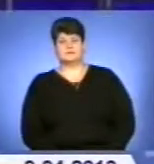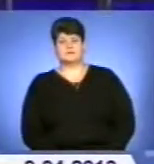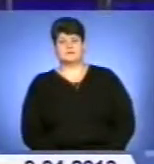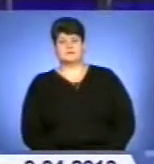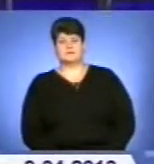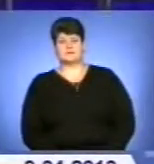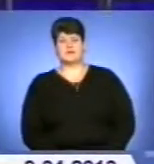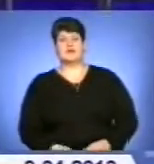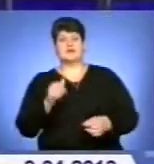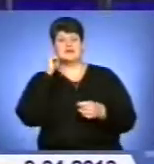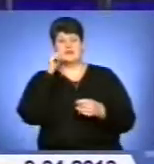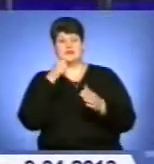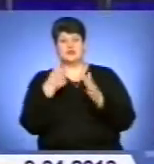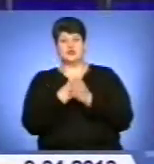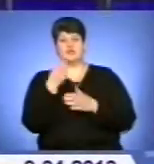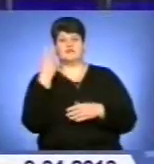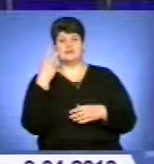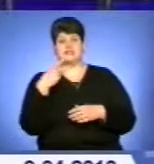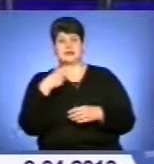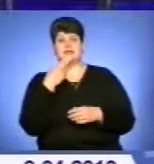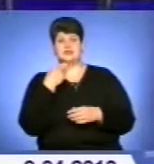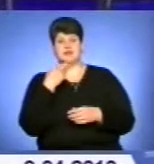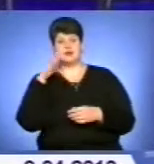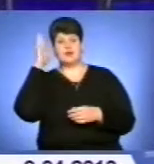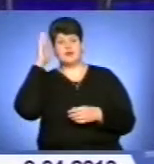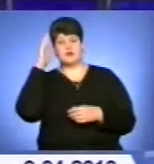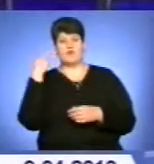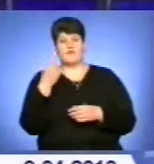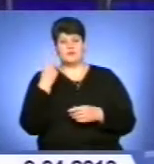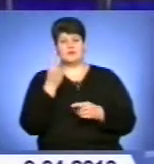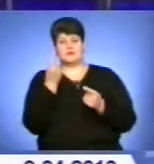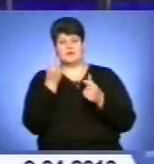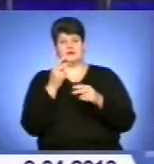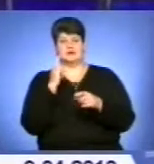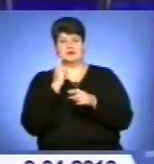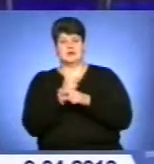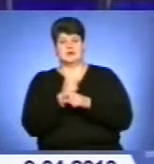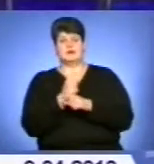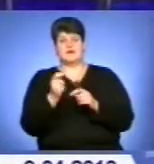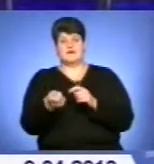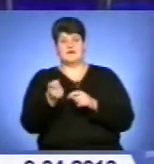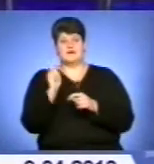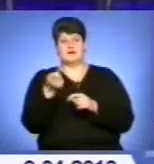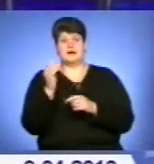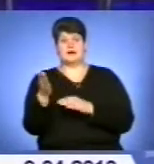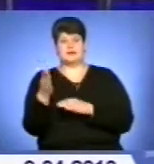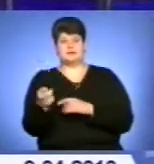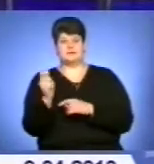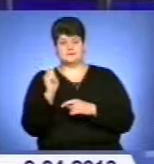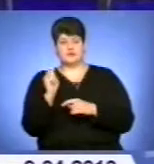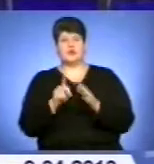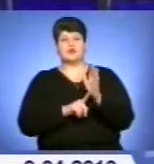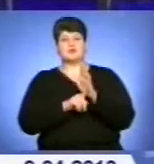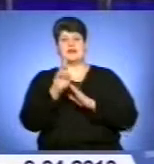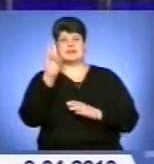Віст завтра по 20 червня на водоємах області частково заборонено промислово виловлювати рибу. Розпочинається